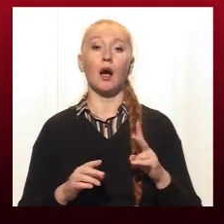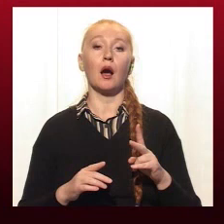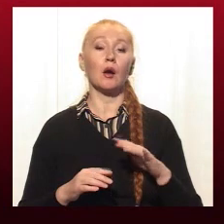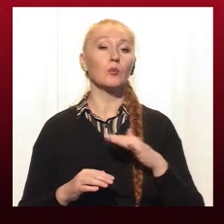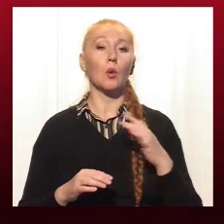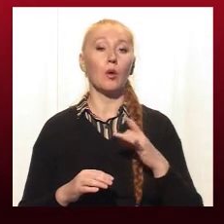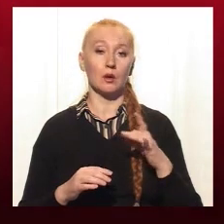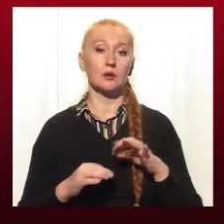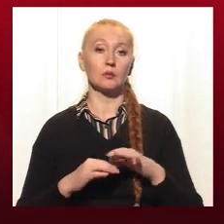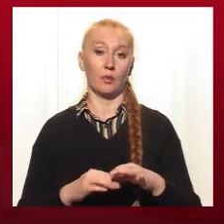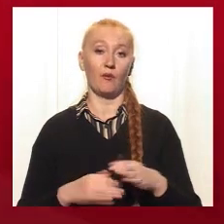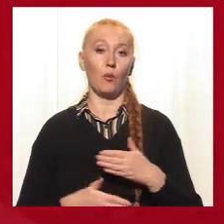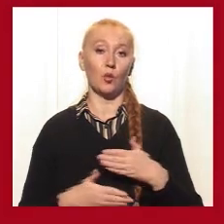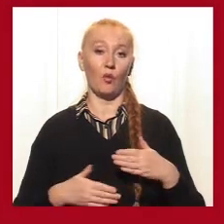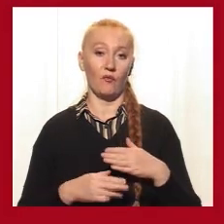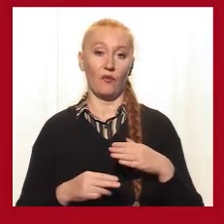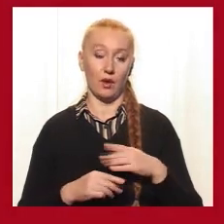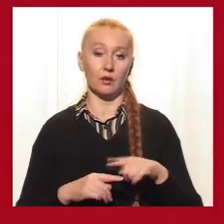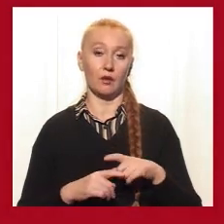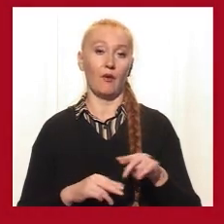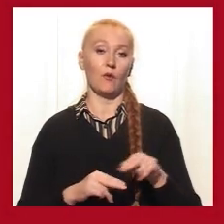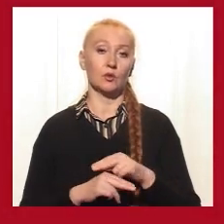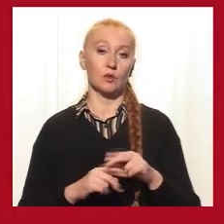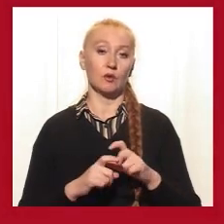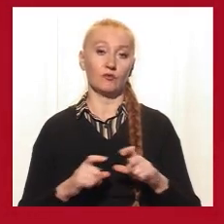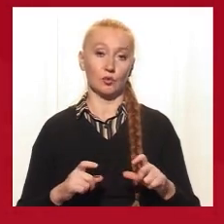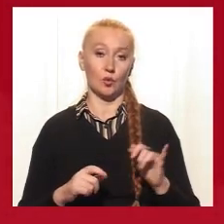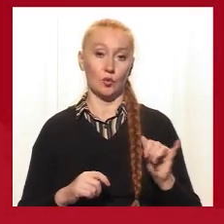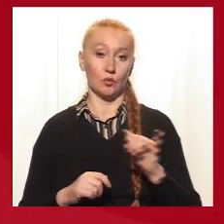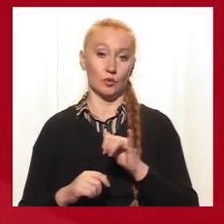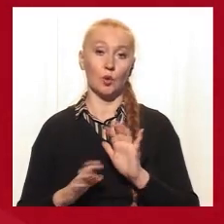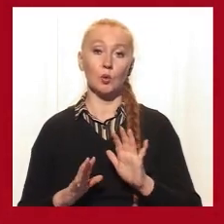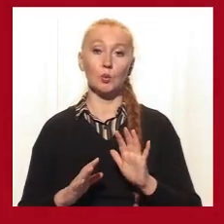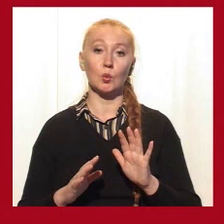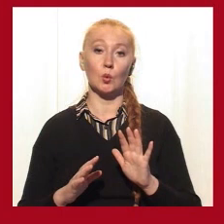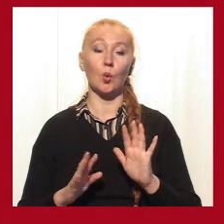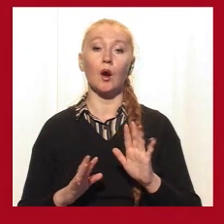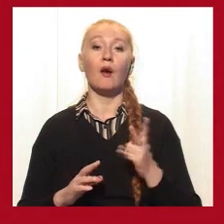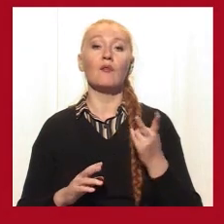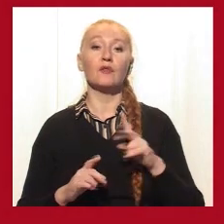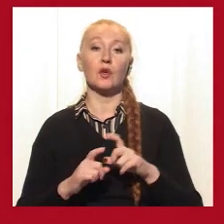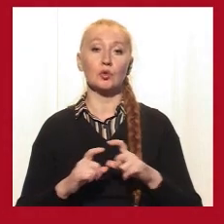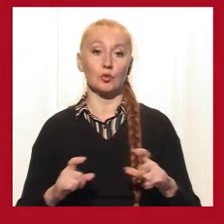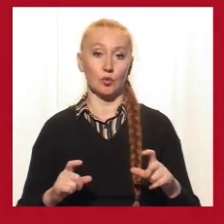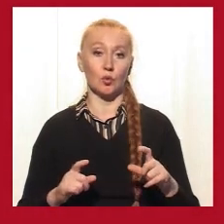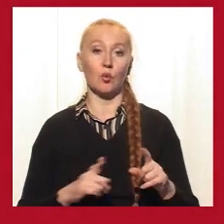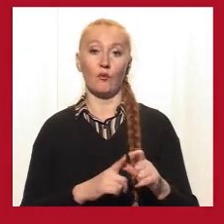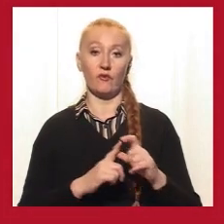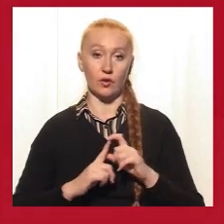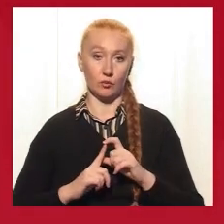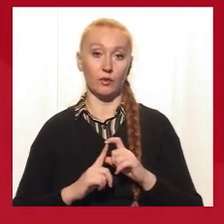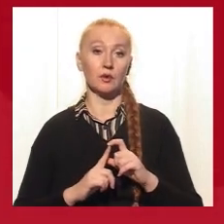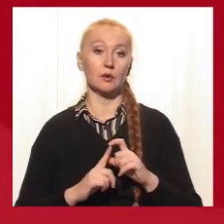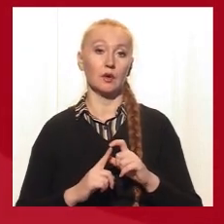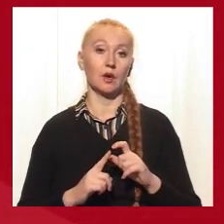проводяться уроки статевого виховання в їх школах. І тільки 16-дві школи мені відповіли, що